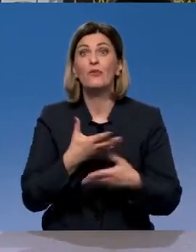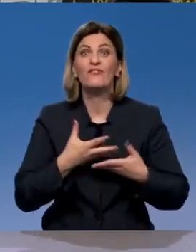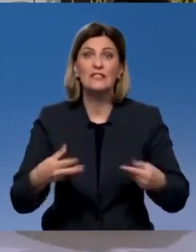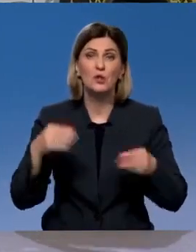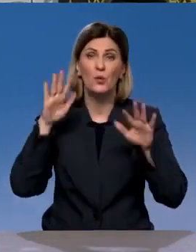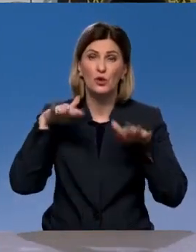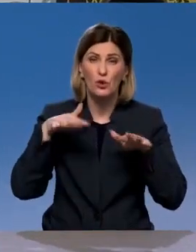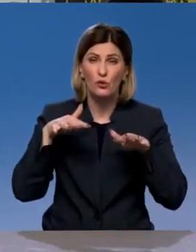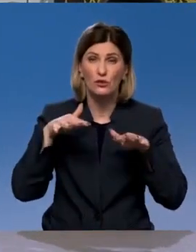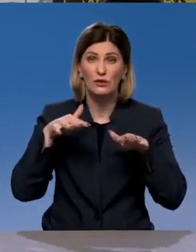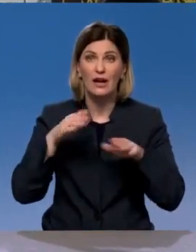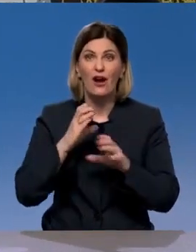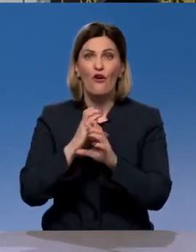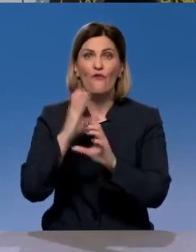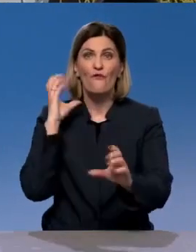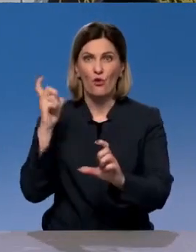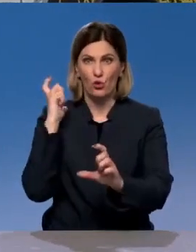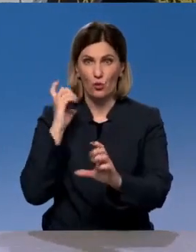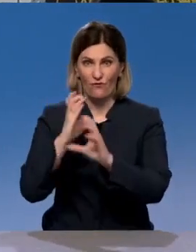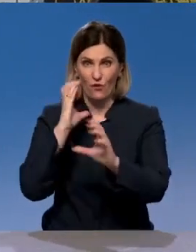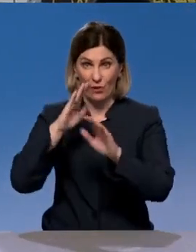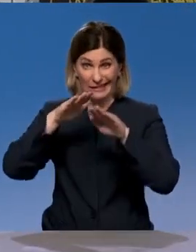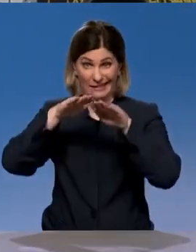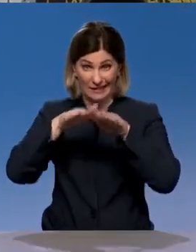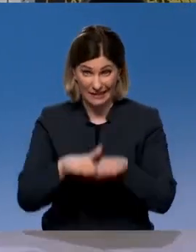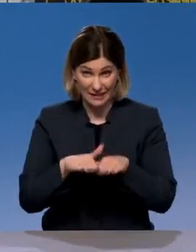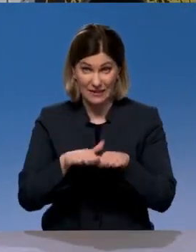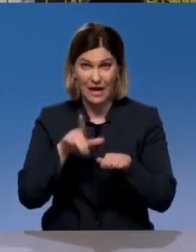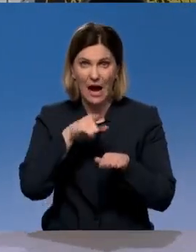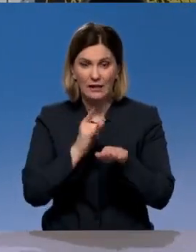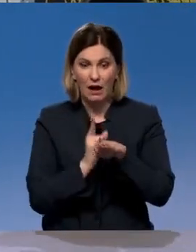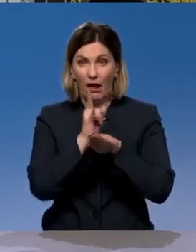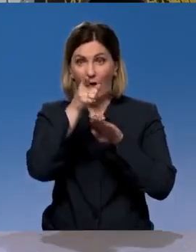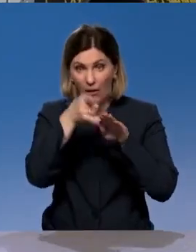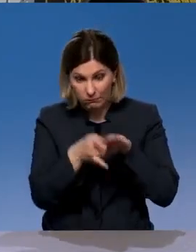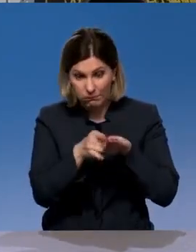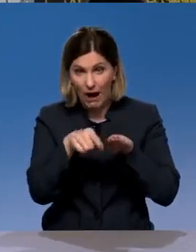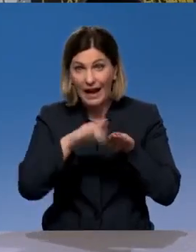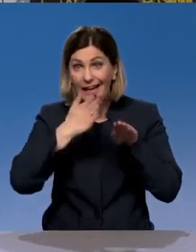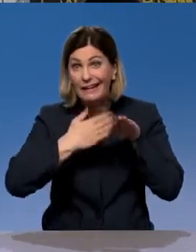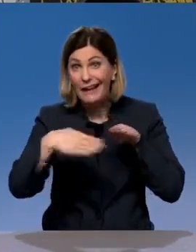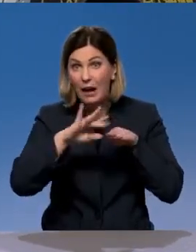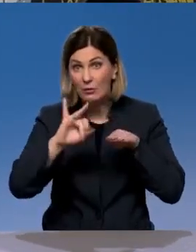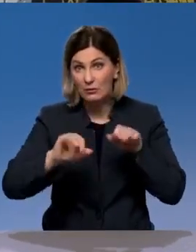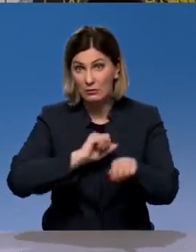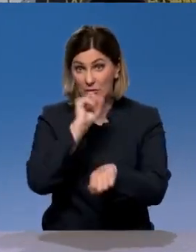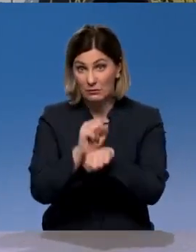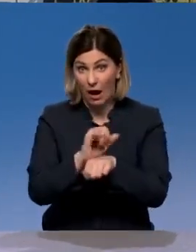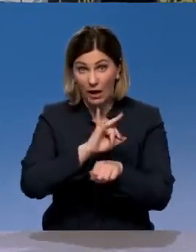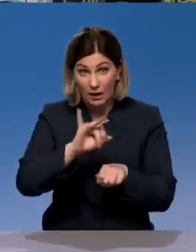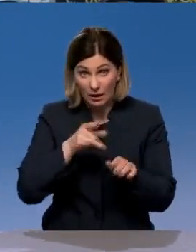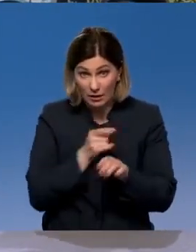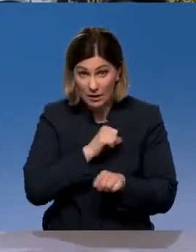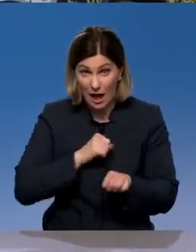фуры, они низкие. Вот, бывает, заезжают в яму, застревают и как бы самостоятельно выехать не могут. Ну,